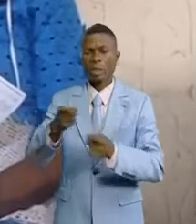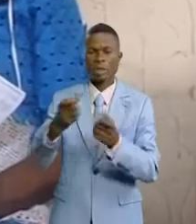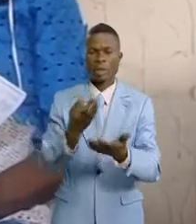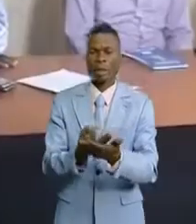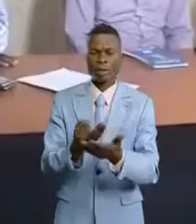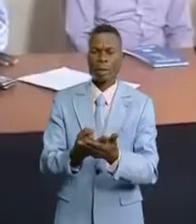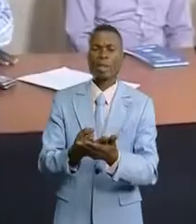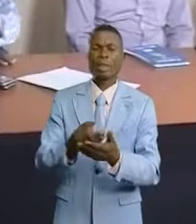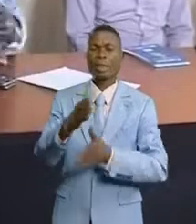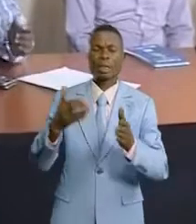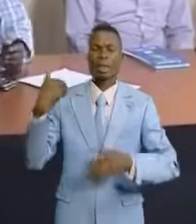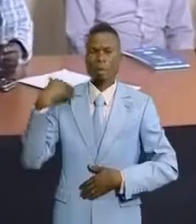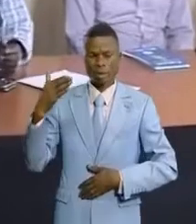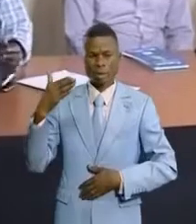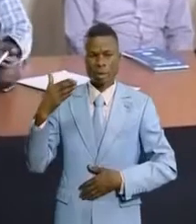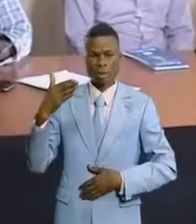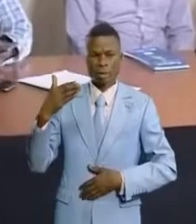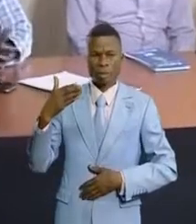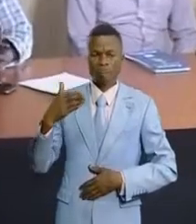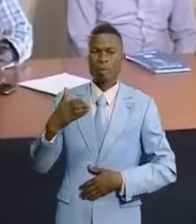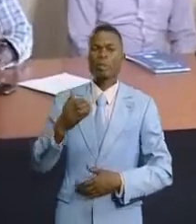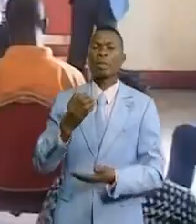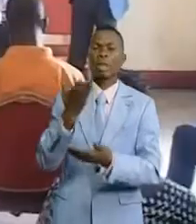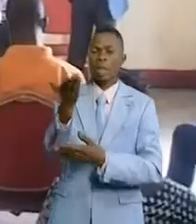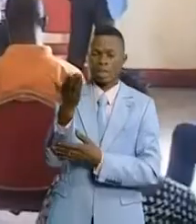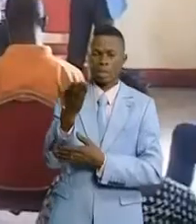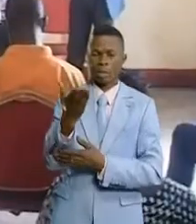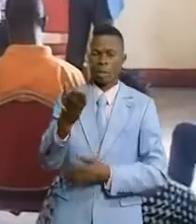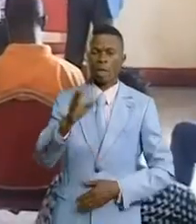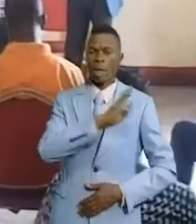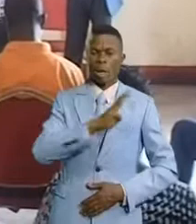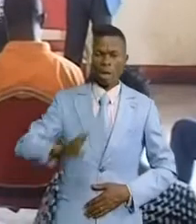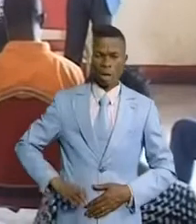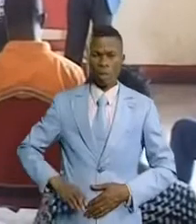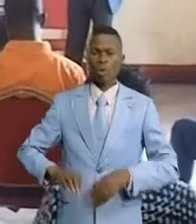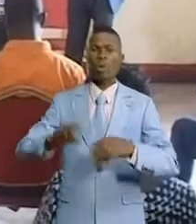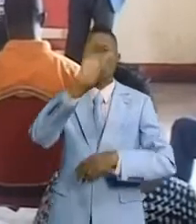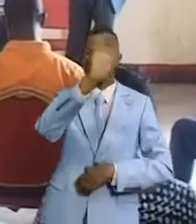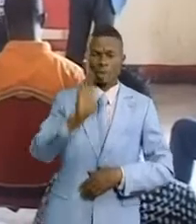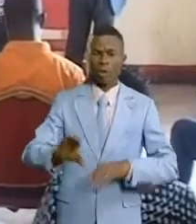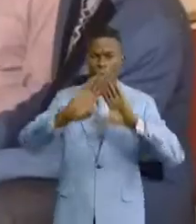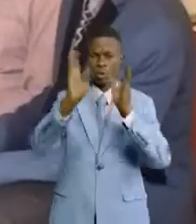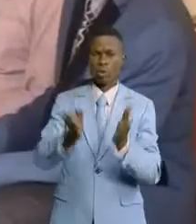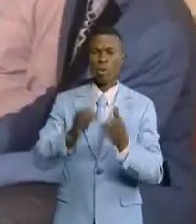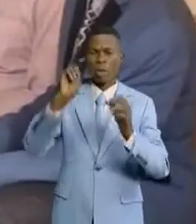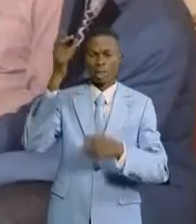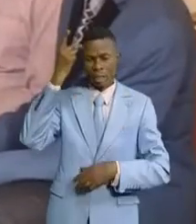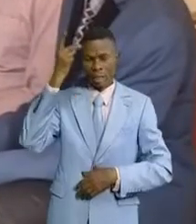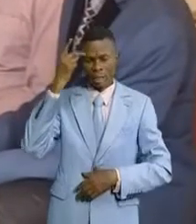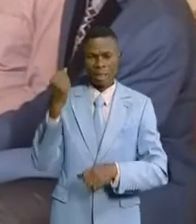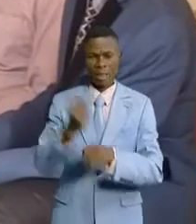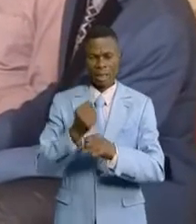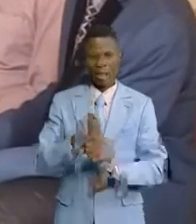publiques ont soumis les bourgmestres des communes dans la ville province Kinshasa à un exercice devenu habituel